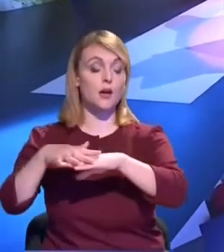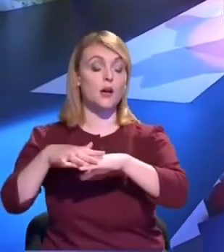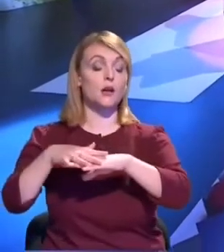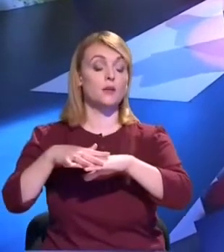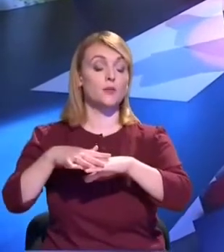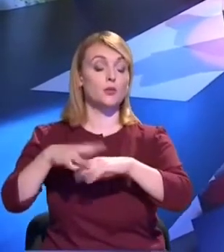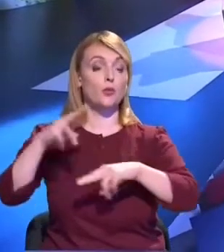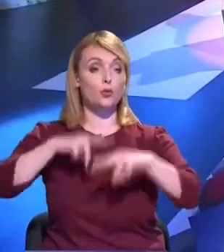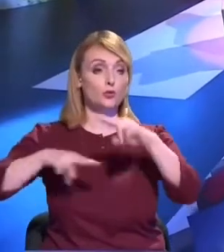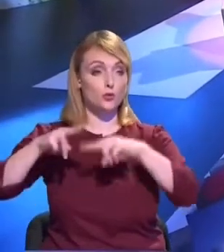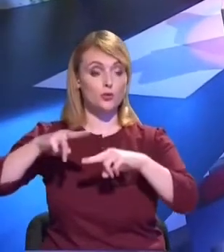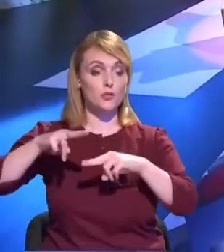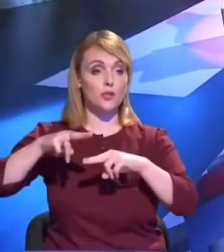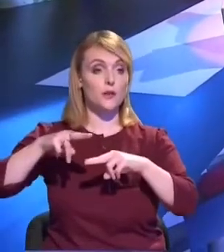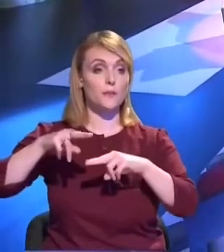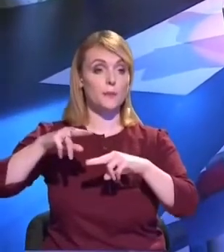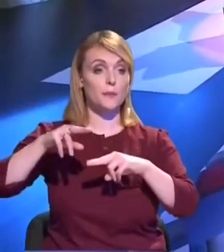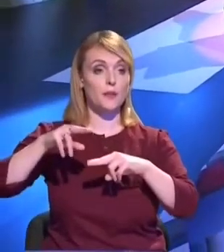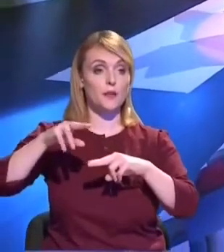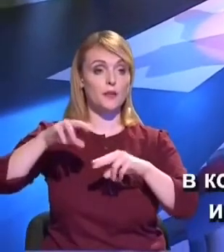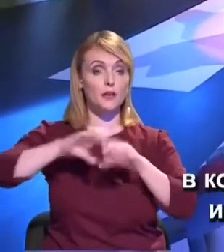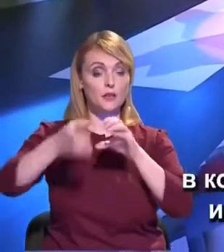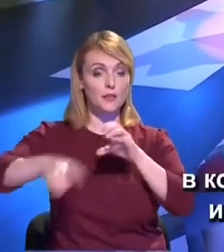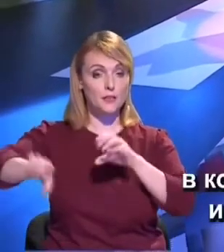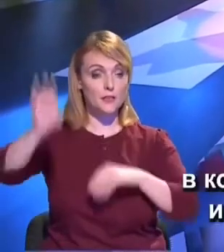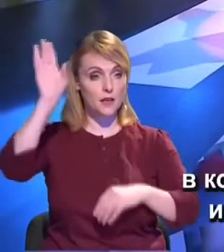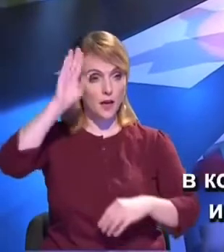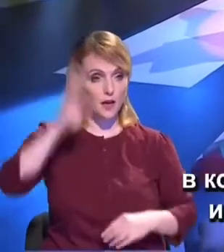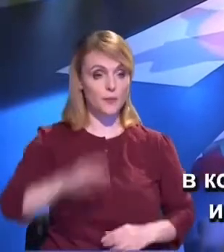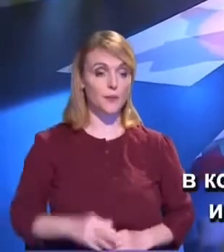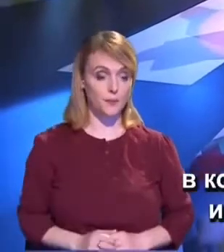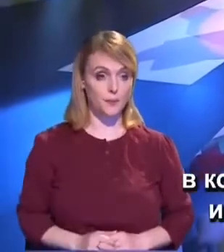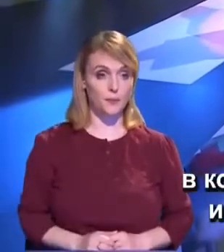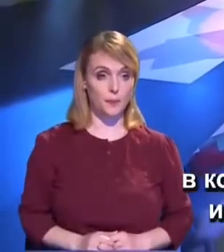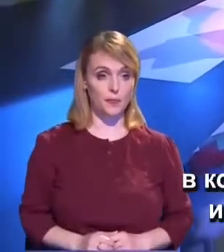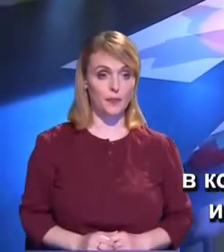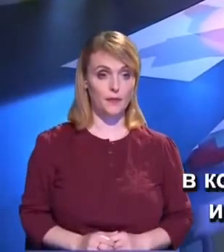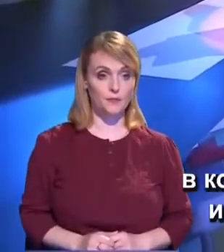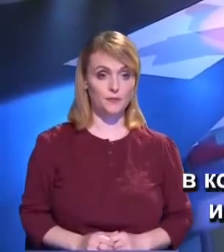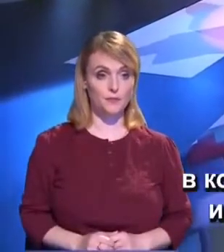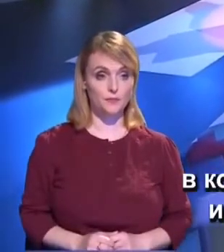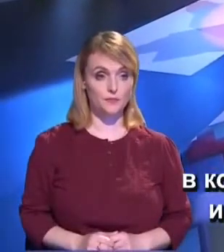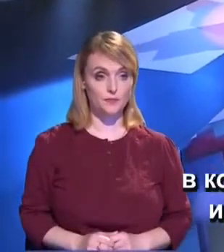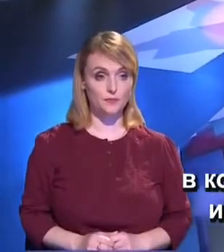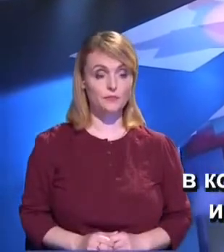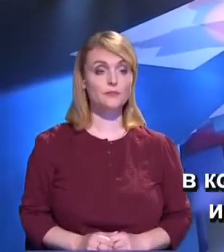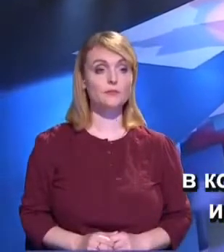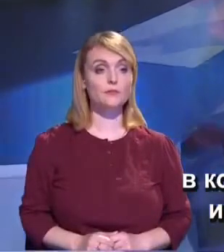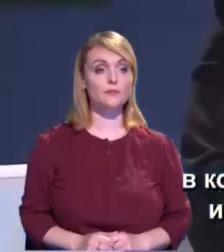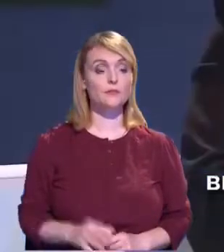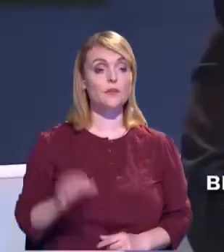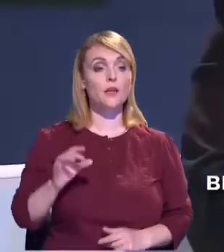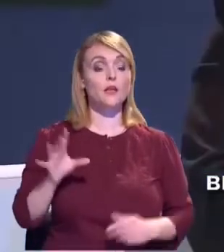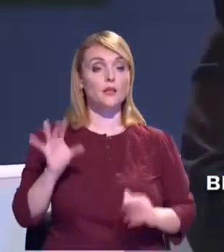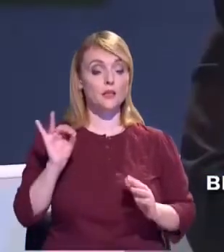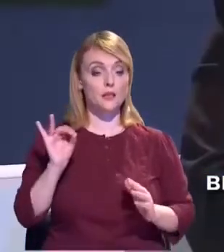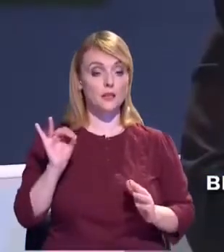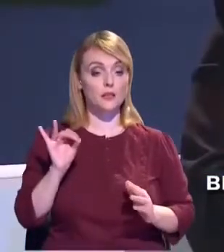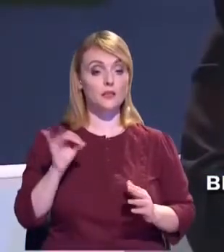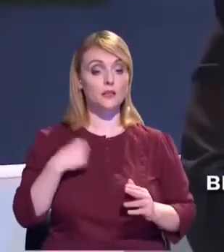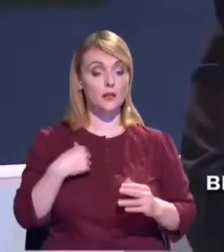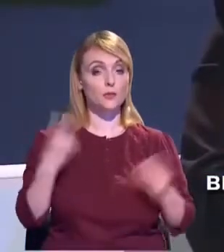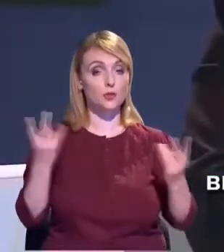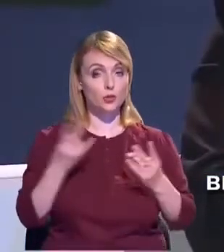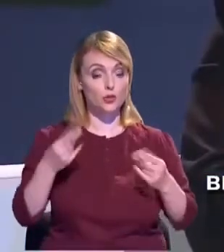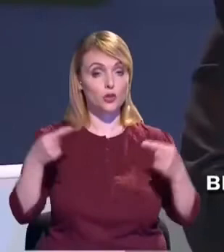avem un plan de amenajare a teritoriului național, care se stabilească care sunt apetuctele magistrale și extensiunile către apă și canalizare, inclusiv să avem un